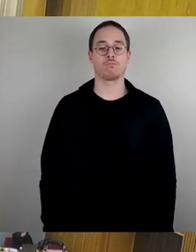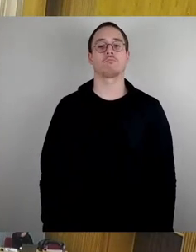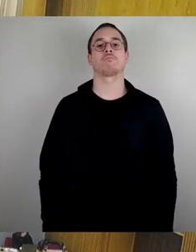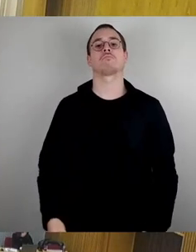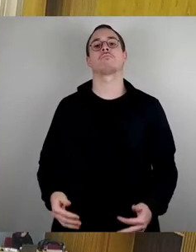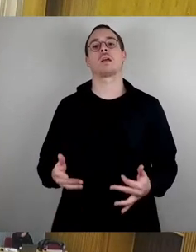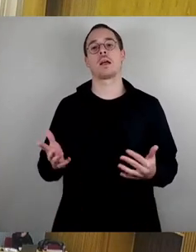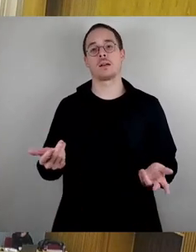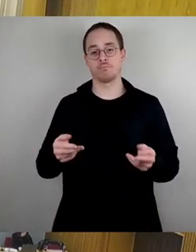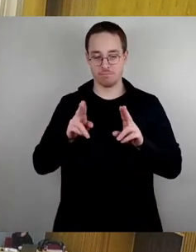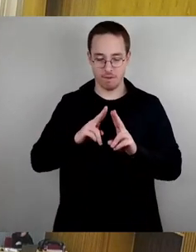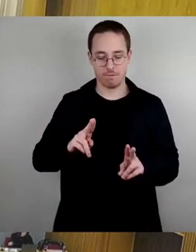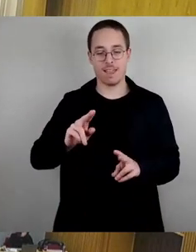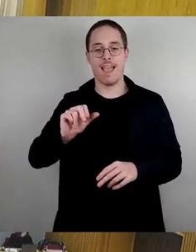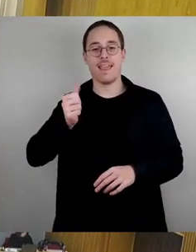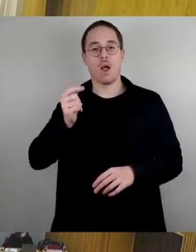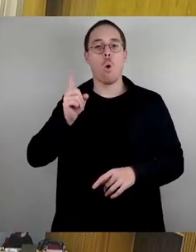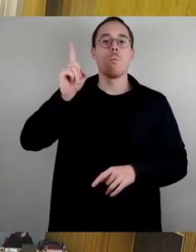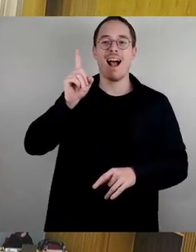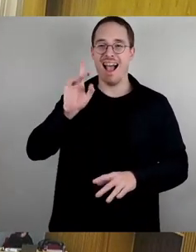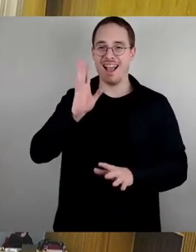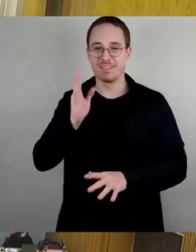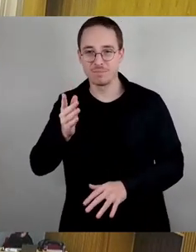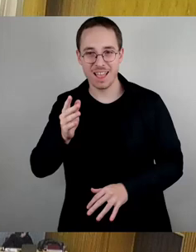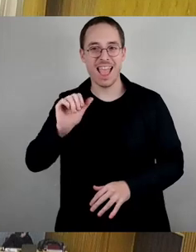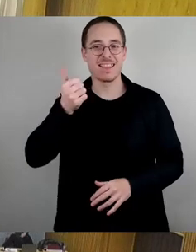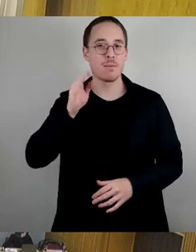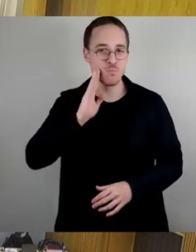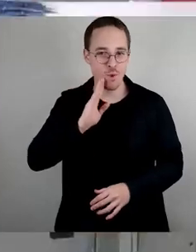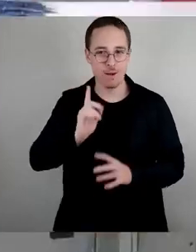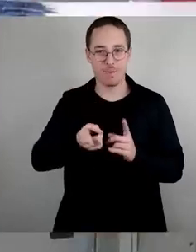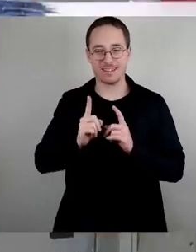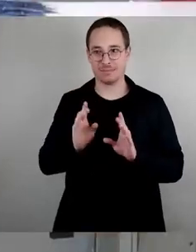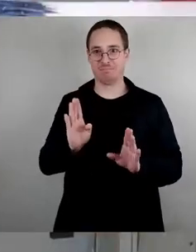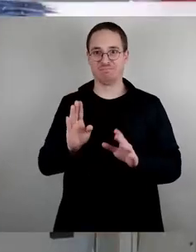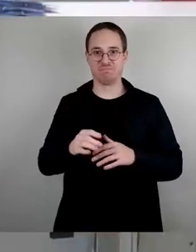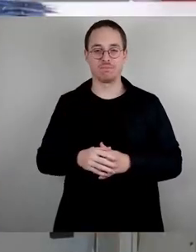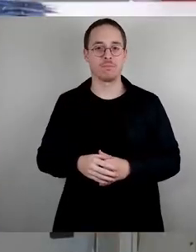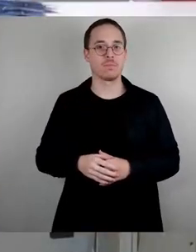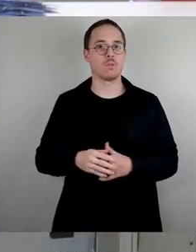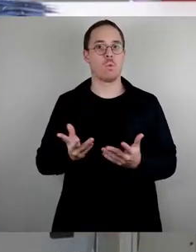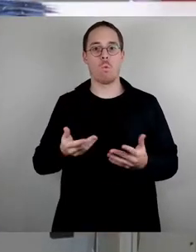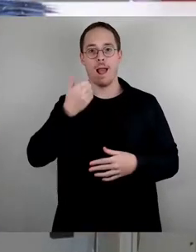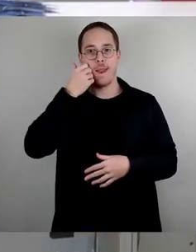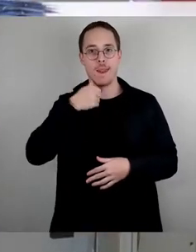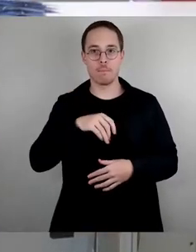Erster Bürgermeister, Gott, oh Gott. Werte Kolleginnen und Kollegen, es ist mal wieder eine typische Debatte in diesem Stadtrat,